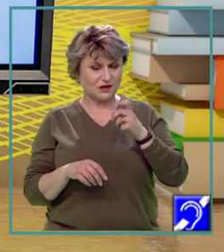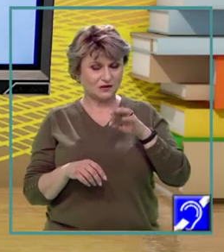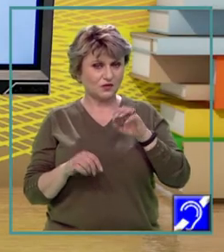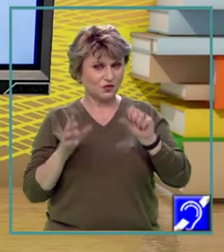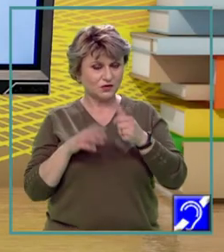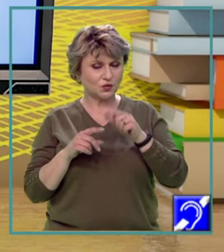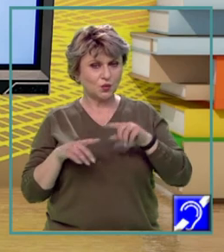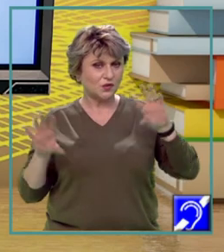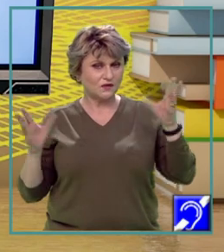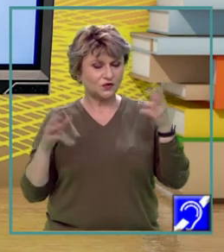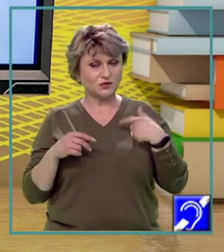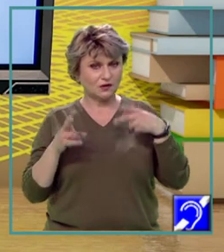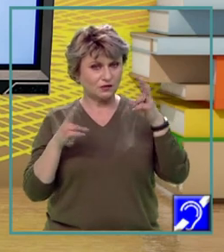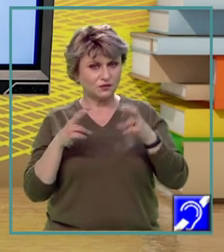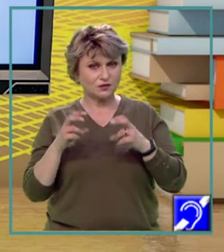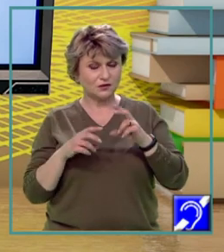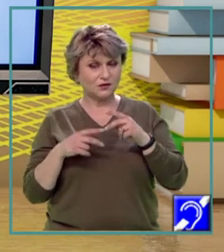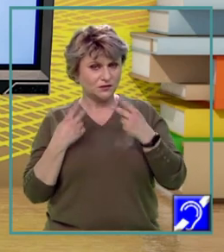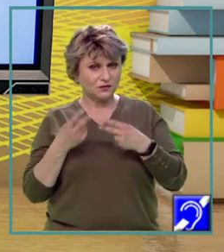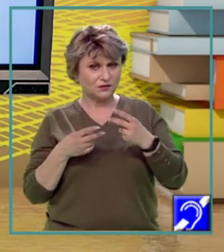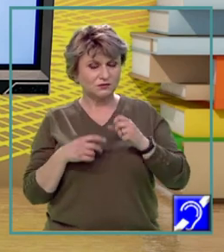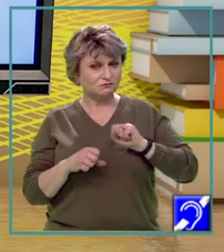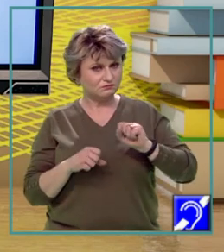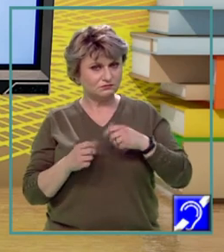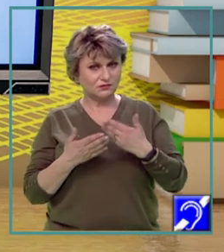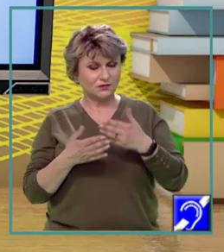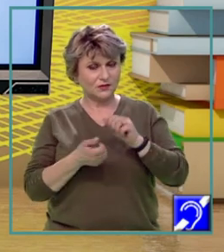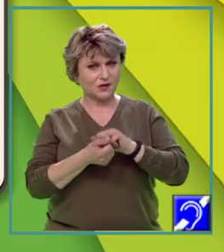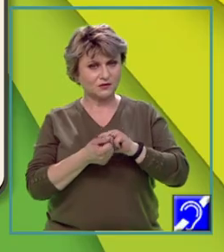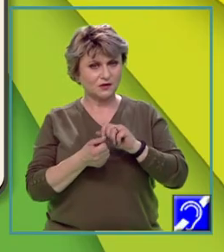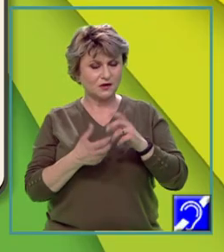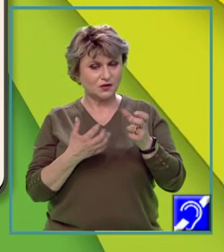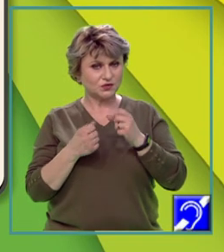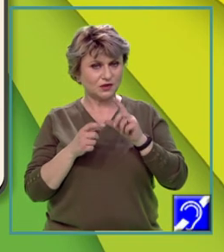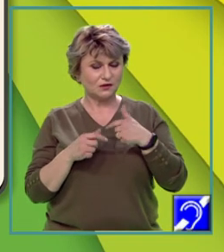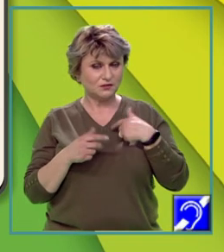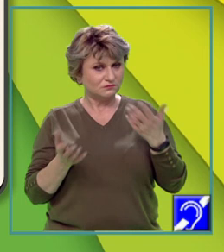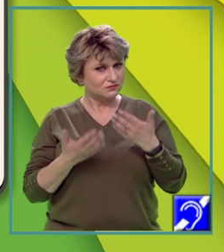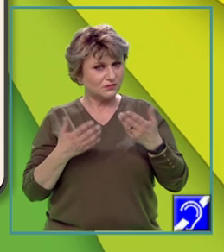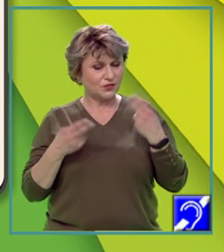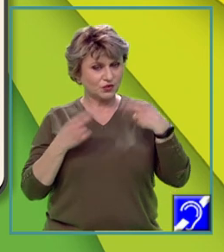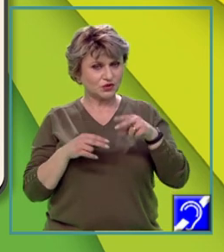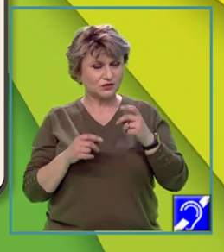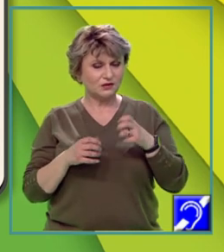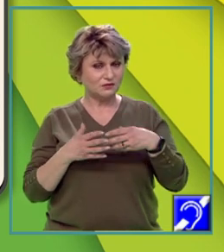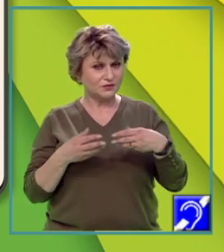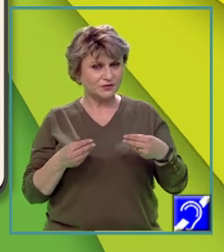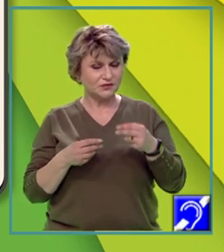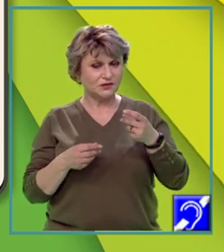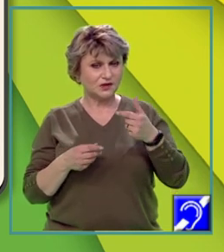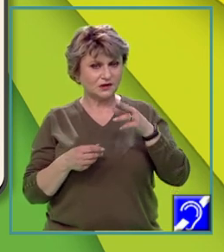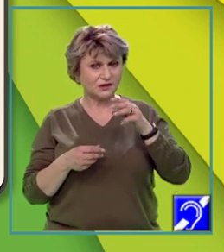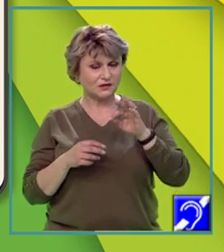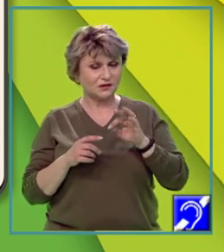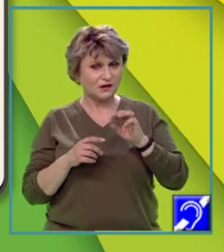Revoluția Industrială. Utilizarea intensivă a terenurilor a dus la accelerarea proceselor de degradare a solurilor sau